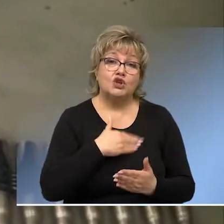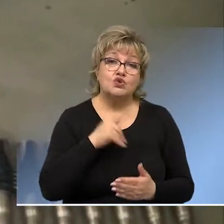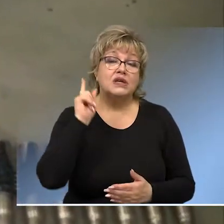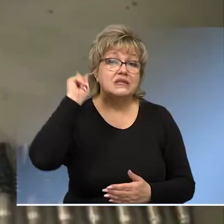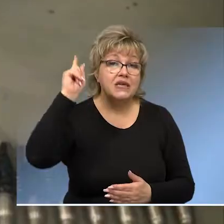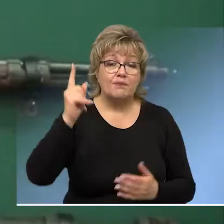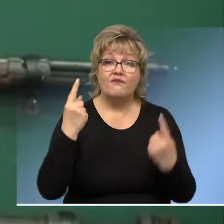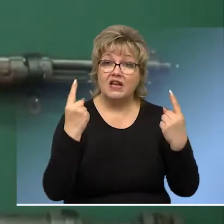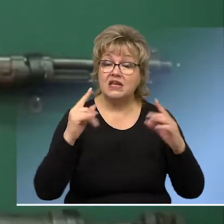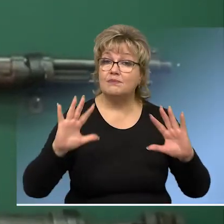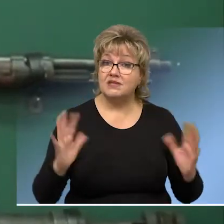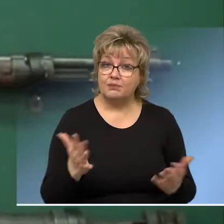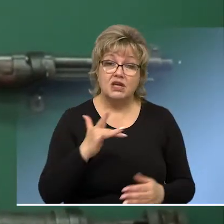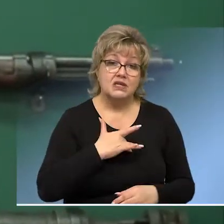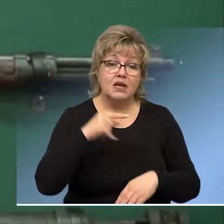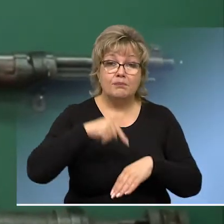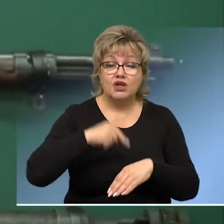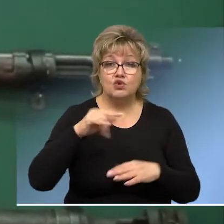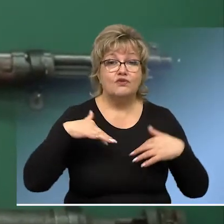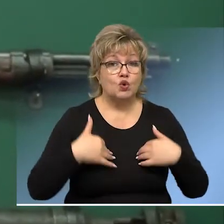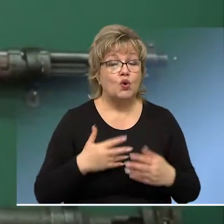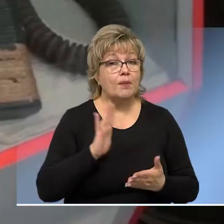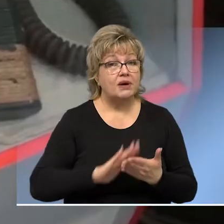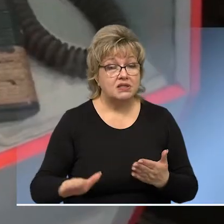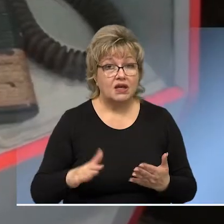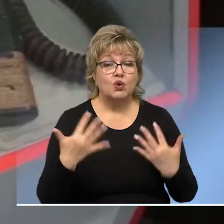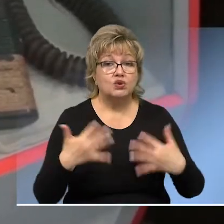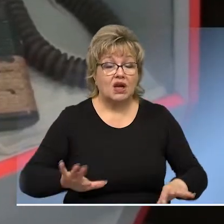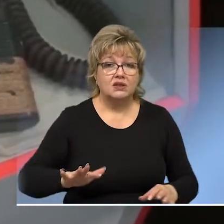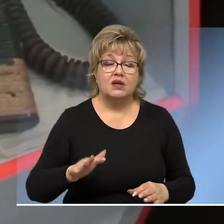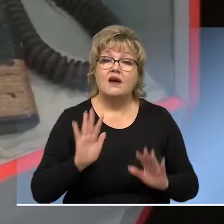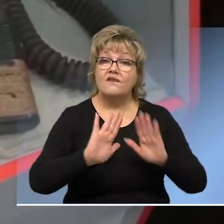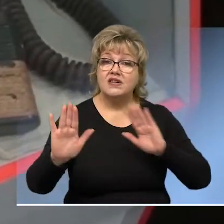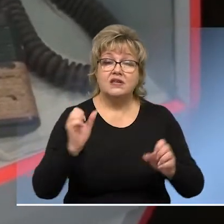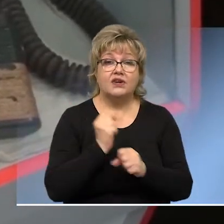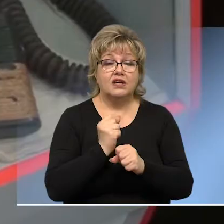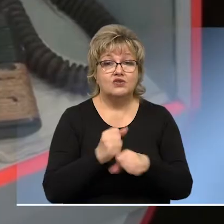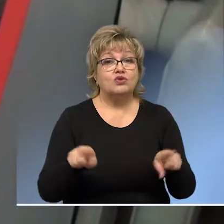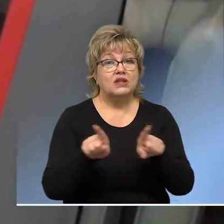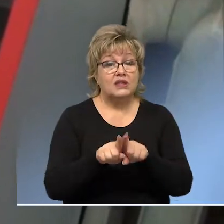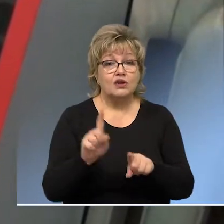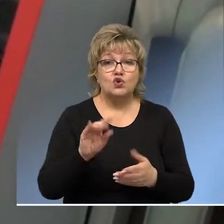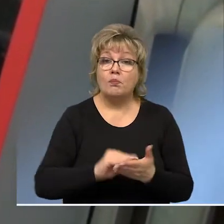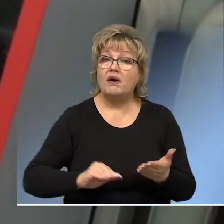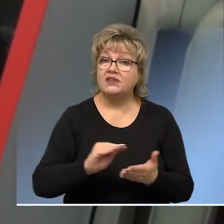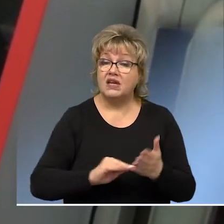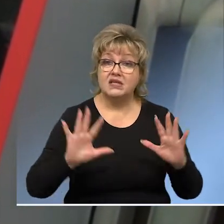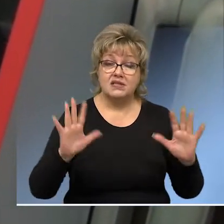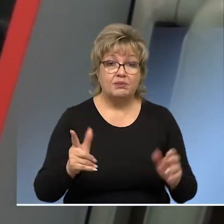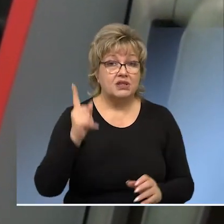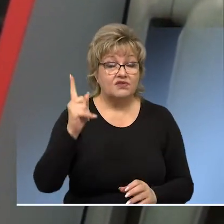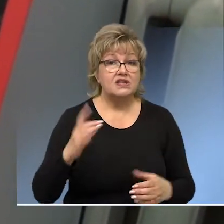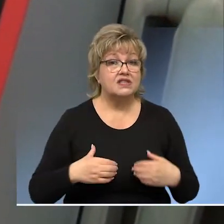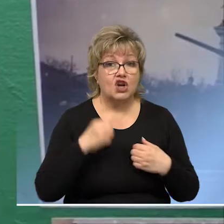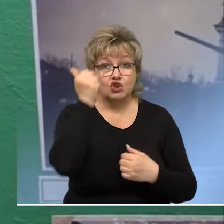своей души к тем великим событиям. Сердцем прочувствовать горечь потери, боль утраты. Выставка организована таким образом, что повторяет